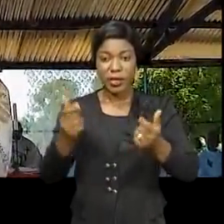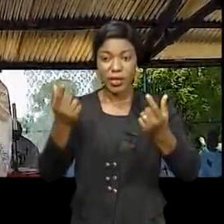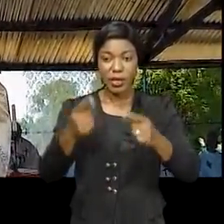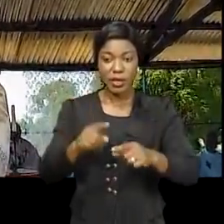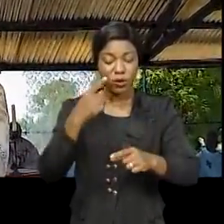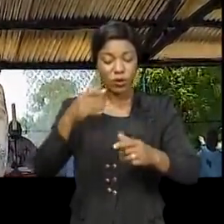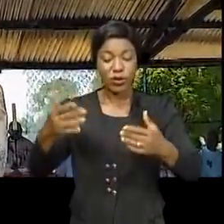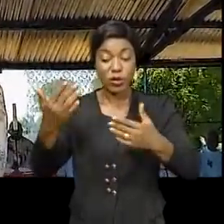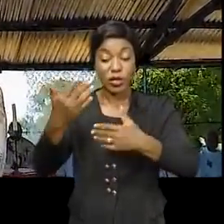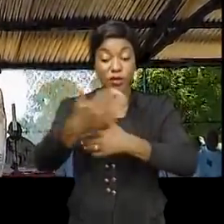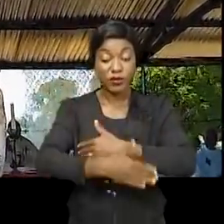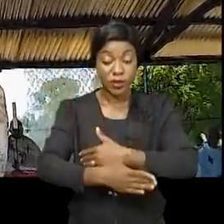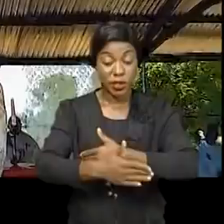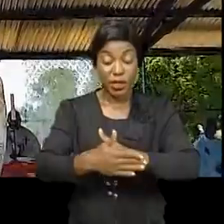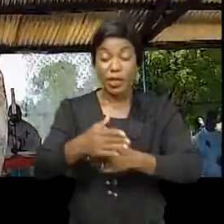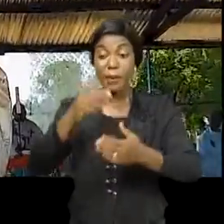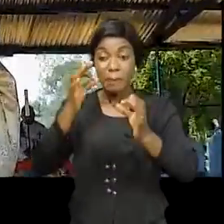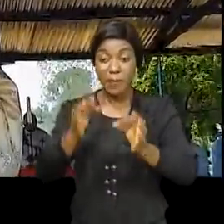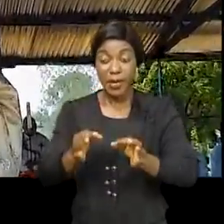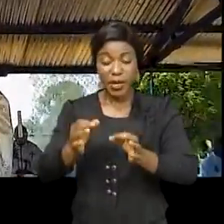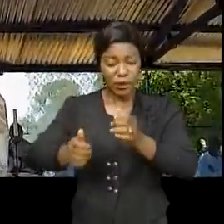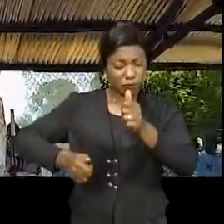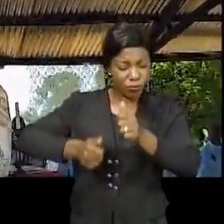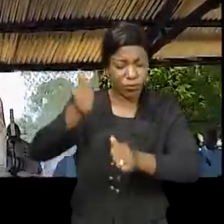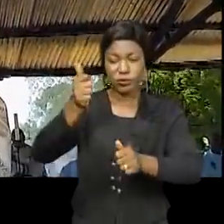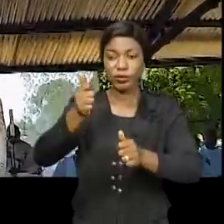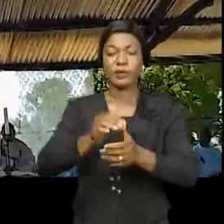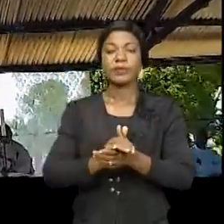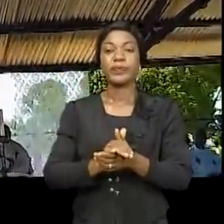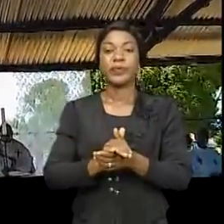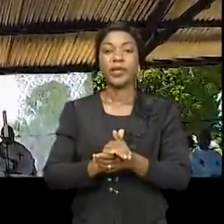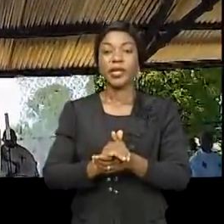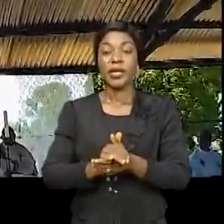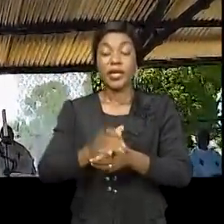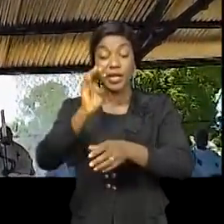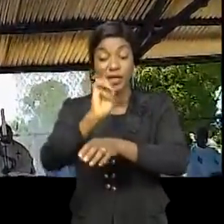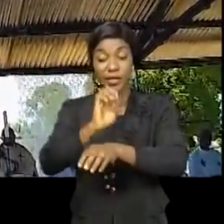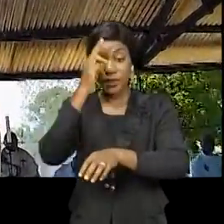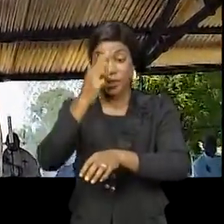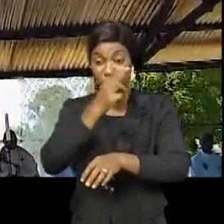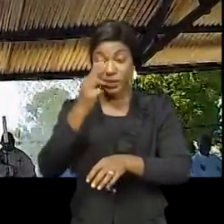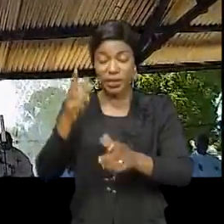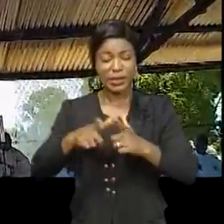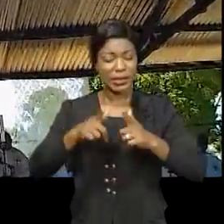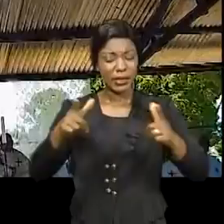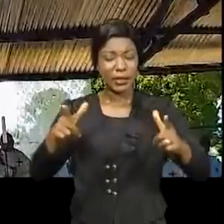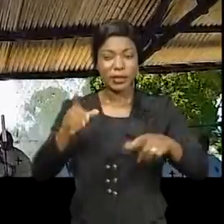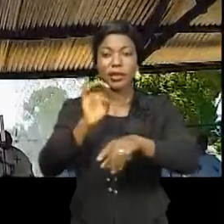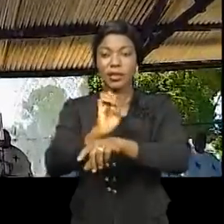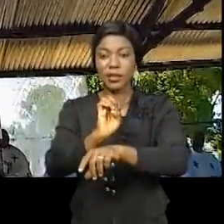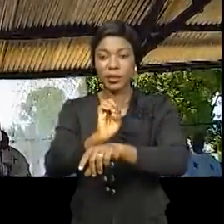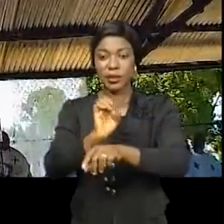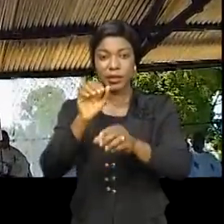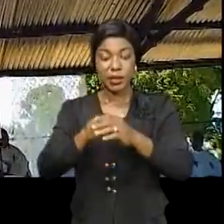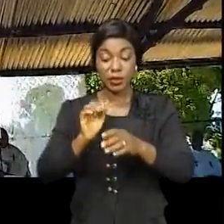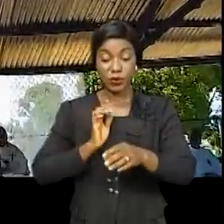jusqu'à la Moingue, mais au-delà. L'église catholique est une grande église. Et dans notre